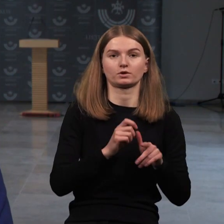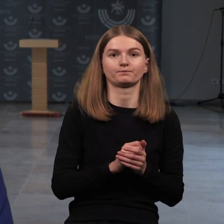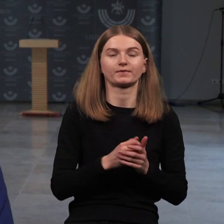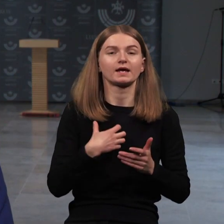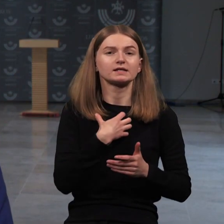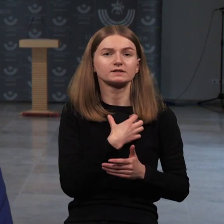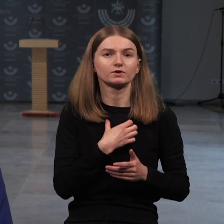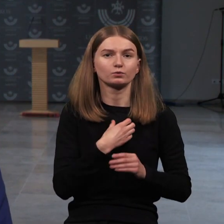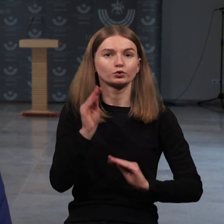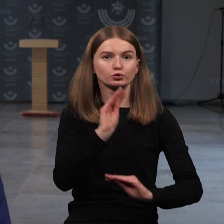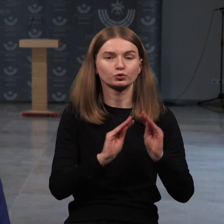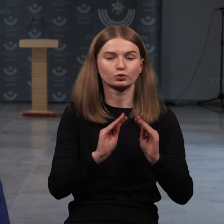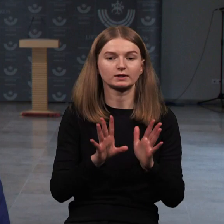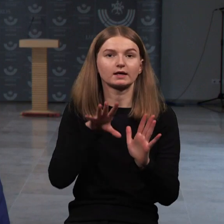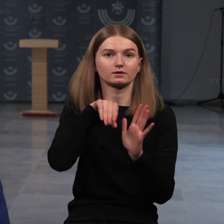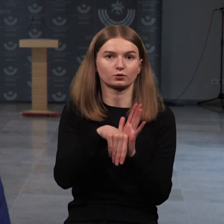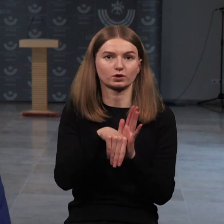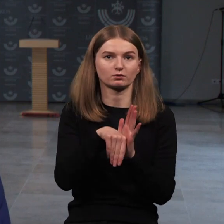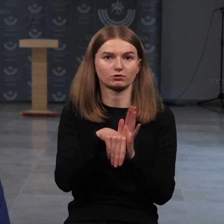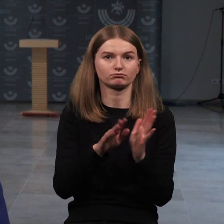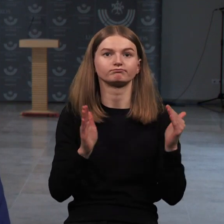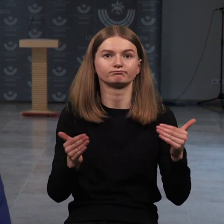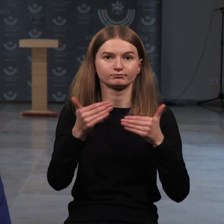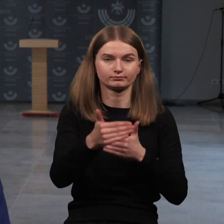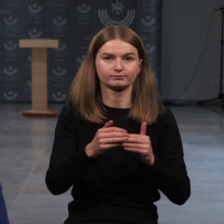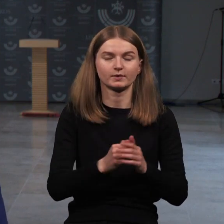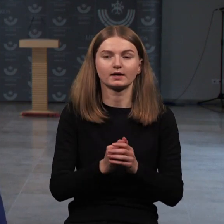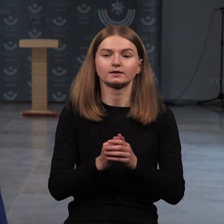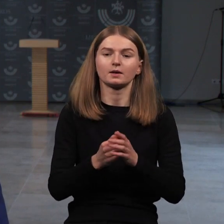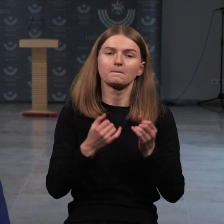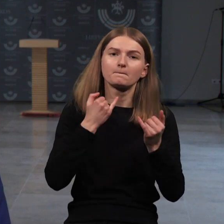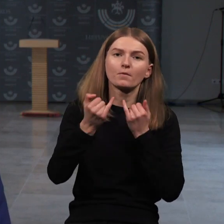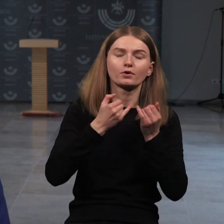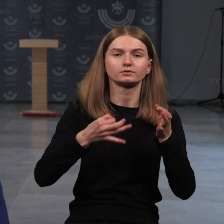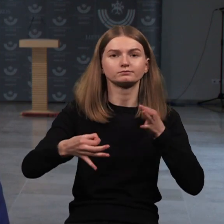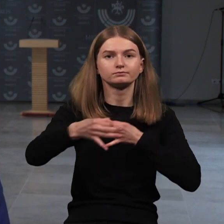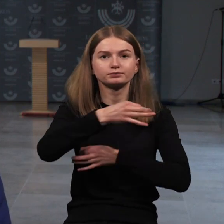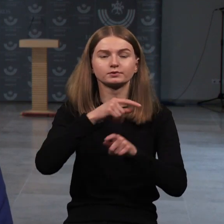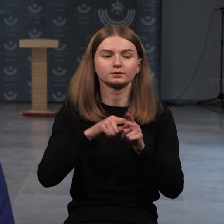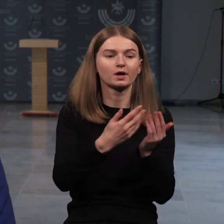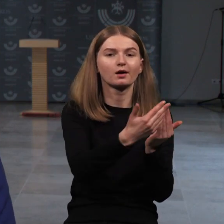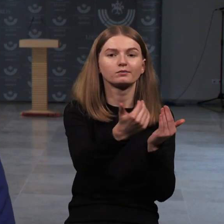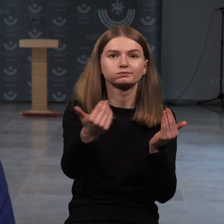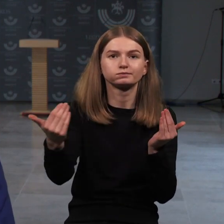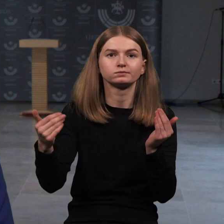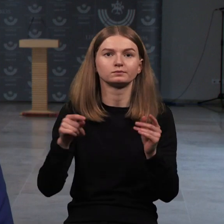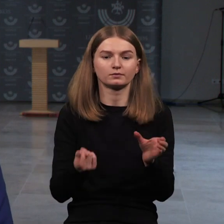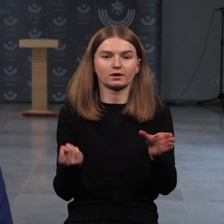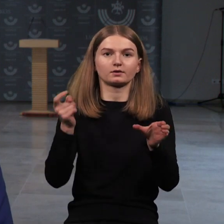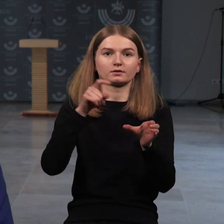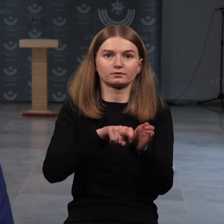sukūrimas. Ir aš manau, kad įvairūs pokalbės, įvairios diskusijos, pagaliau įtraukimas, kuo įvairiausio jaunimo organizacijų,